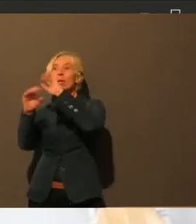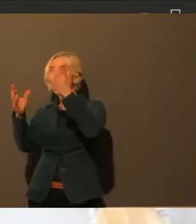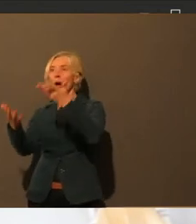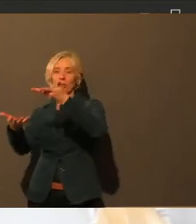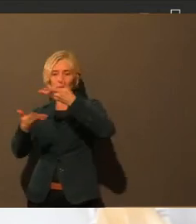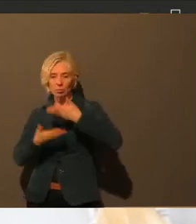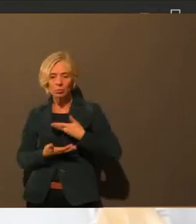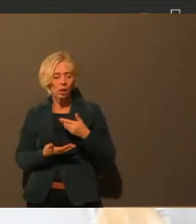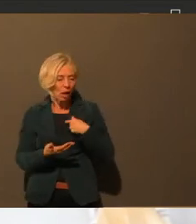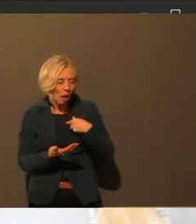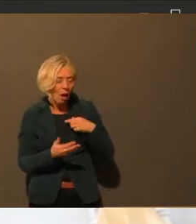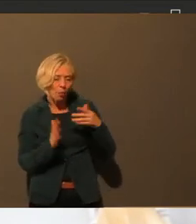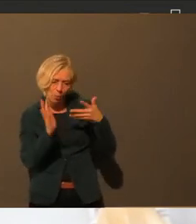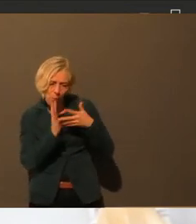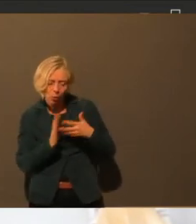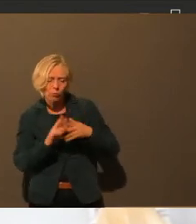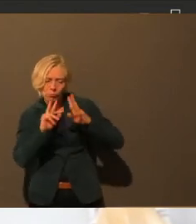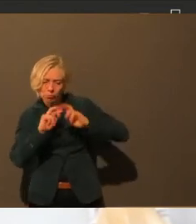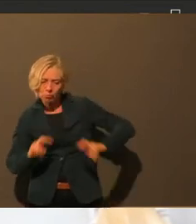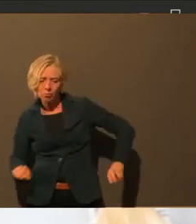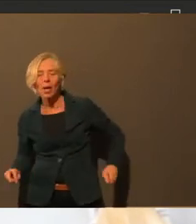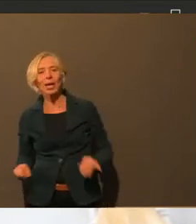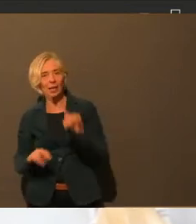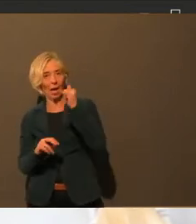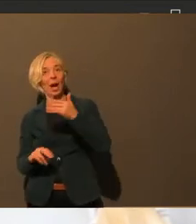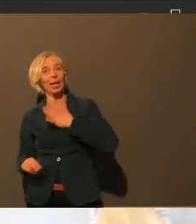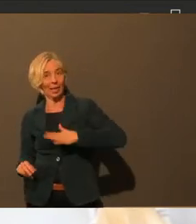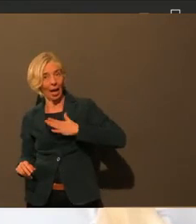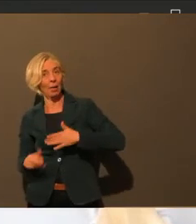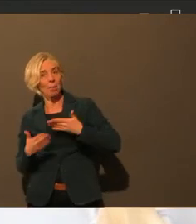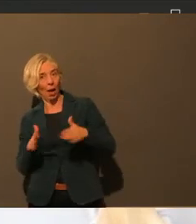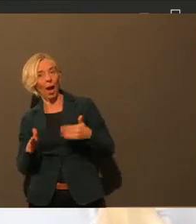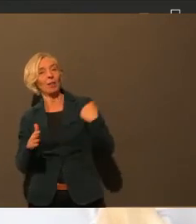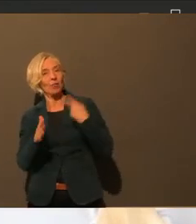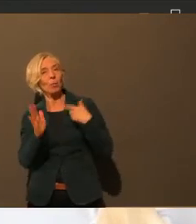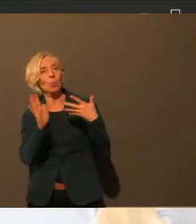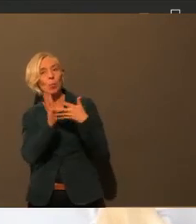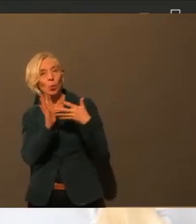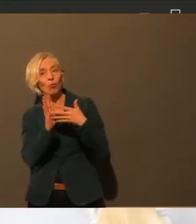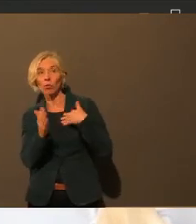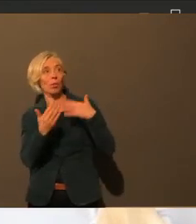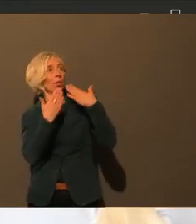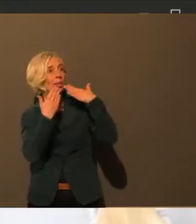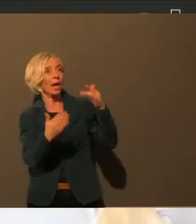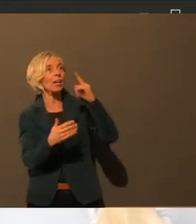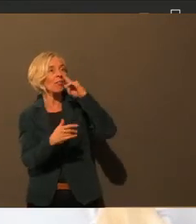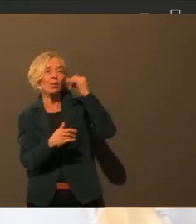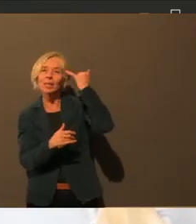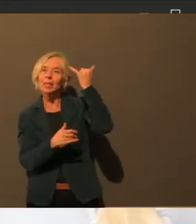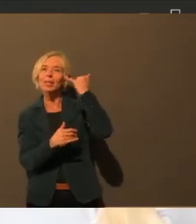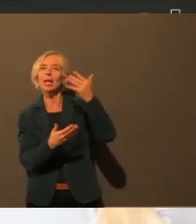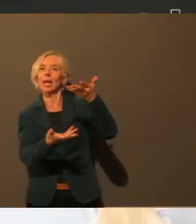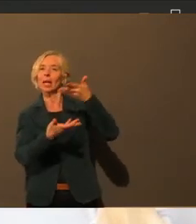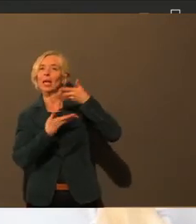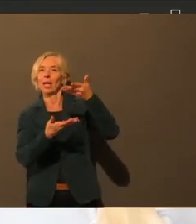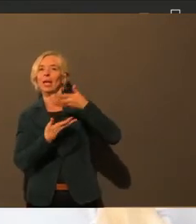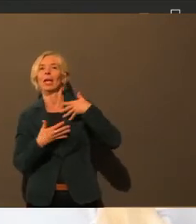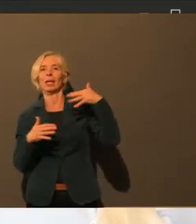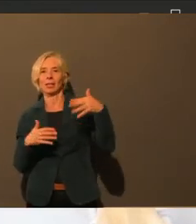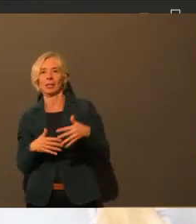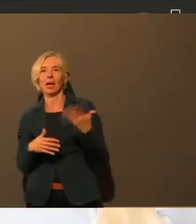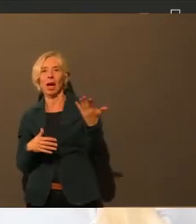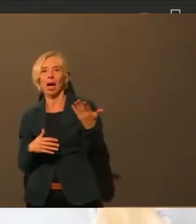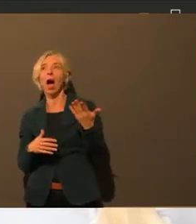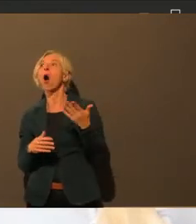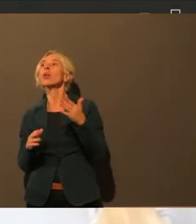Sie da noch mal andere Beispiele haben, gerne. Wir sind da dankbar, wenn wir Anregungen bekommen. Wir kriegen im Übrigen auch